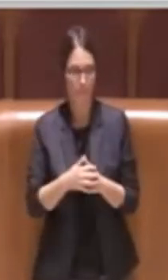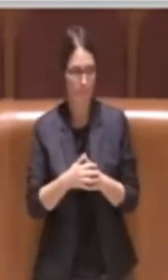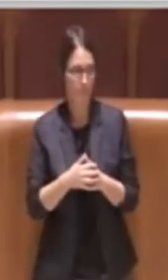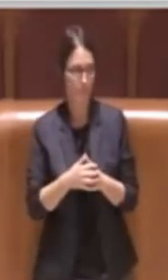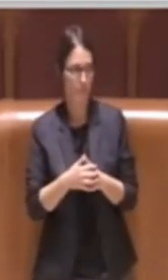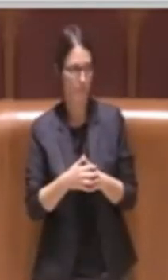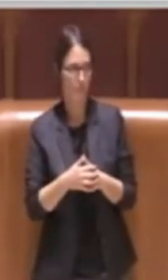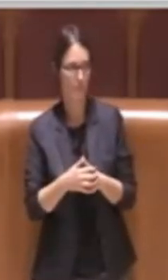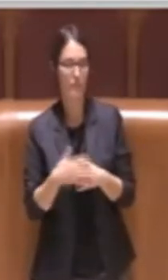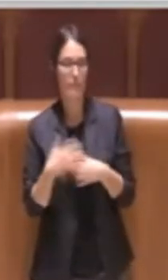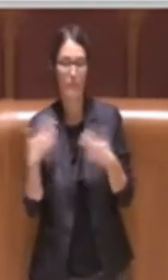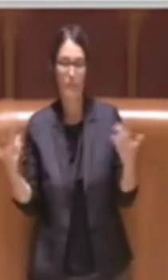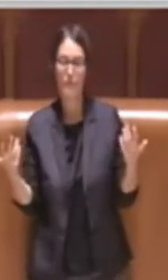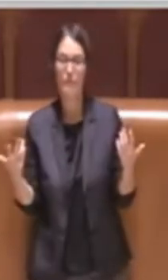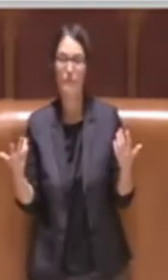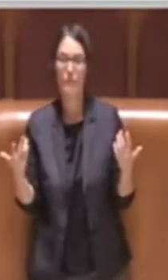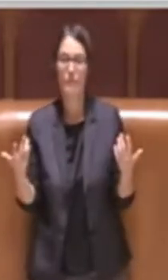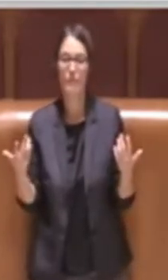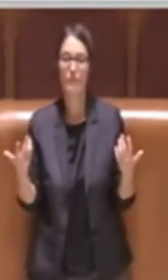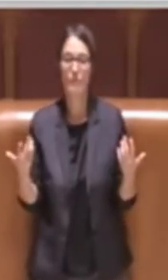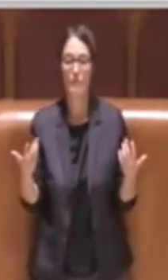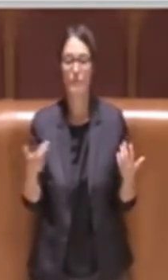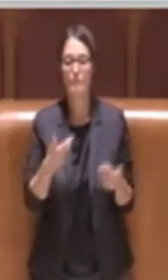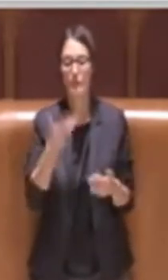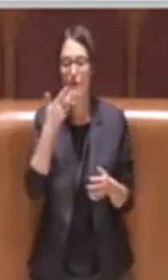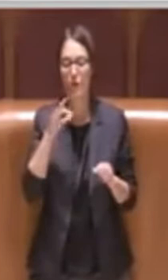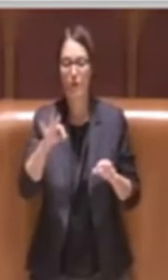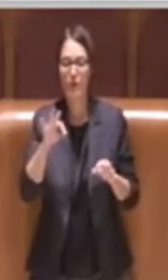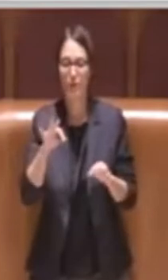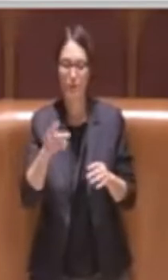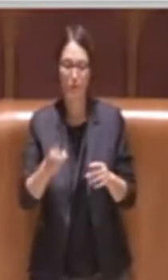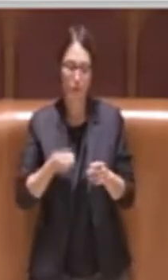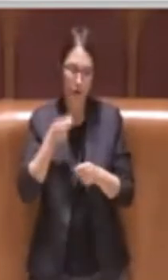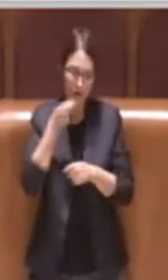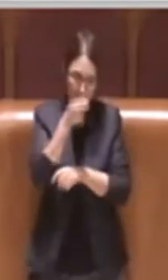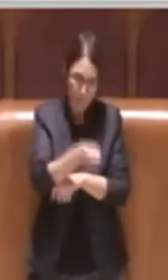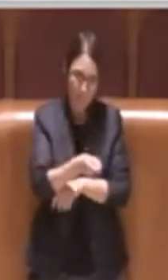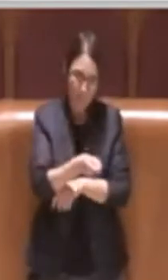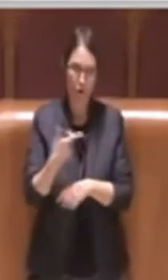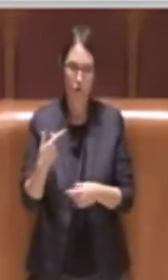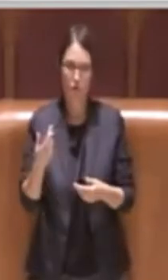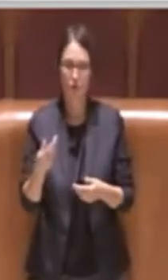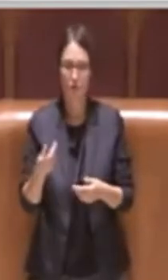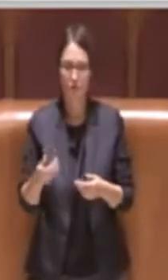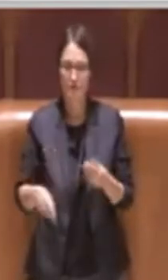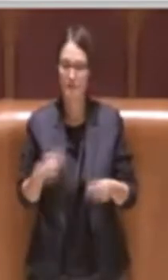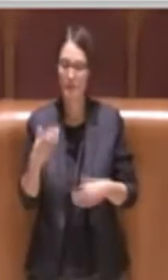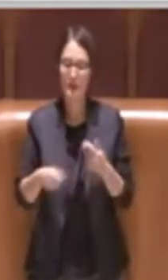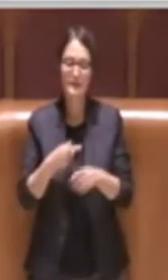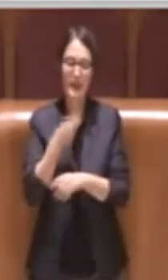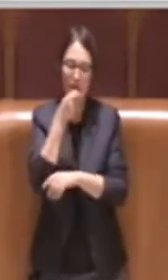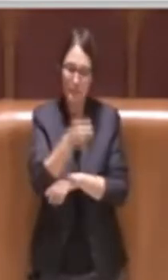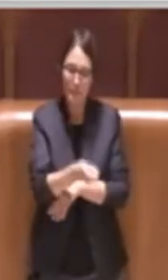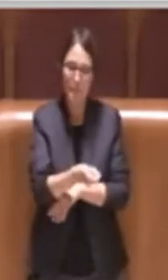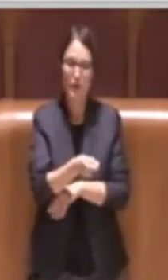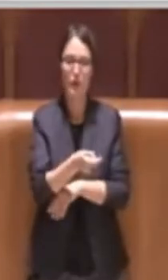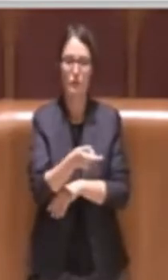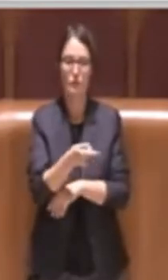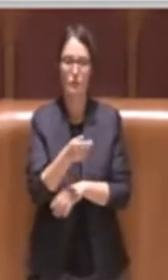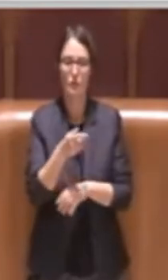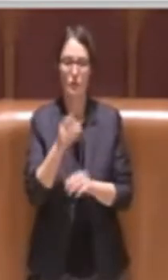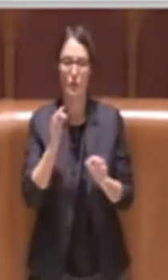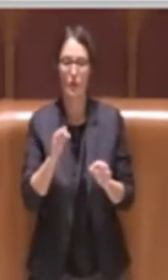Quindi richiediamo di prevedere un ristoro di queste spese, possibilmente anche in via